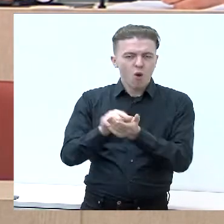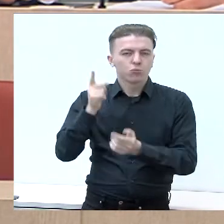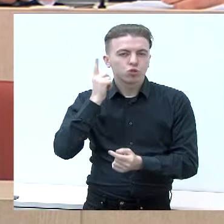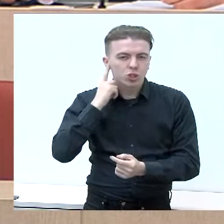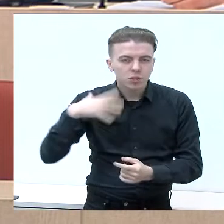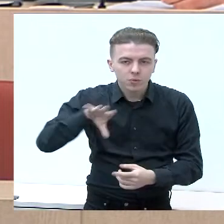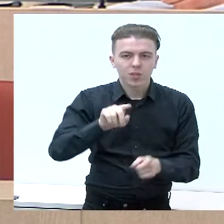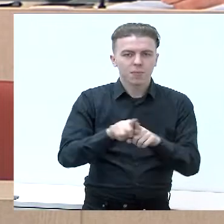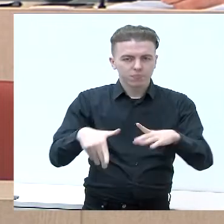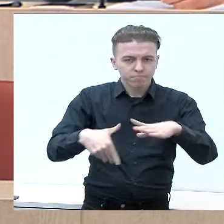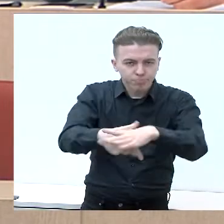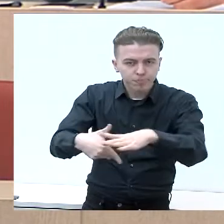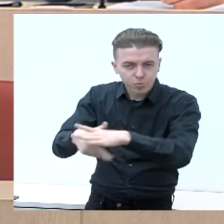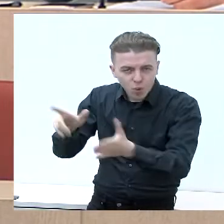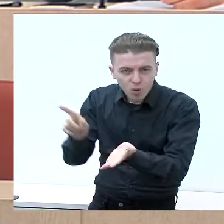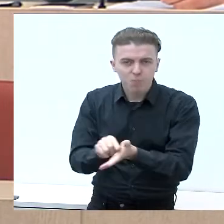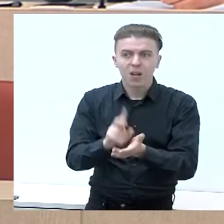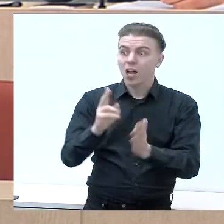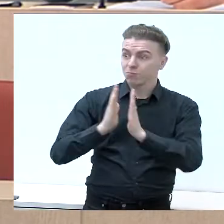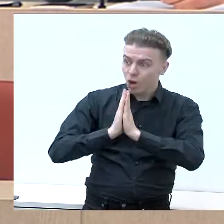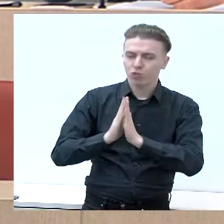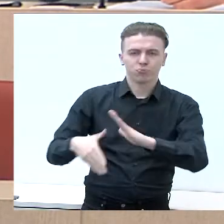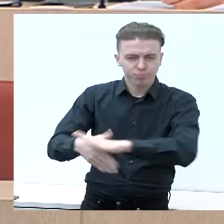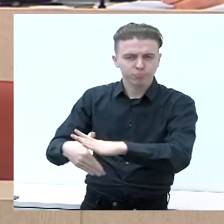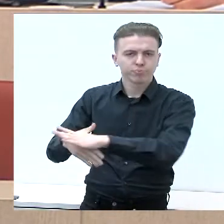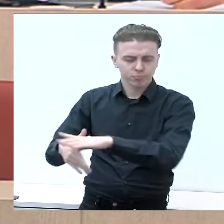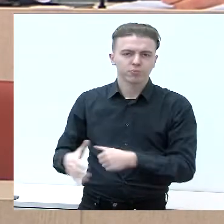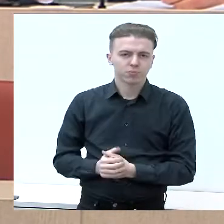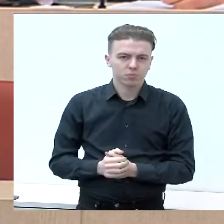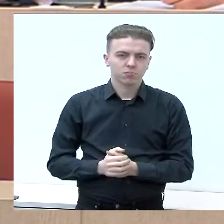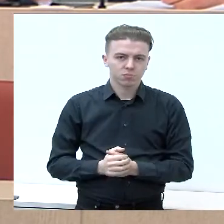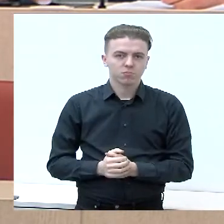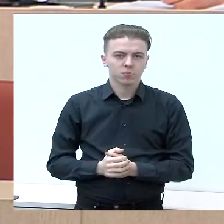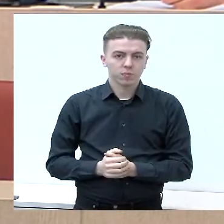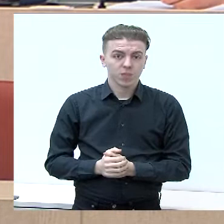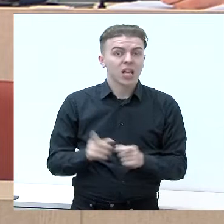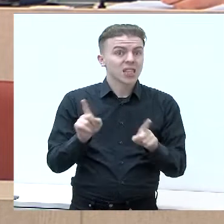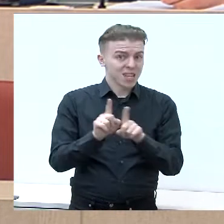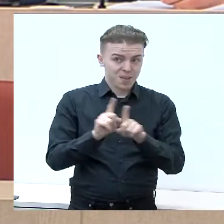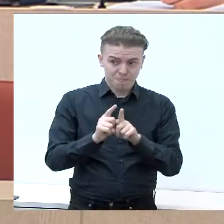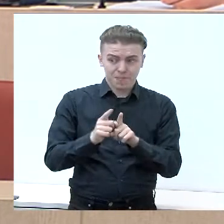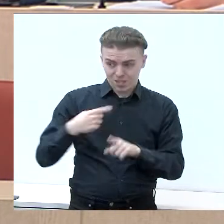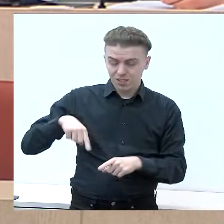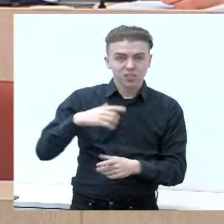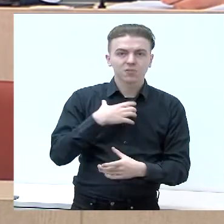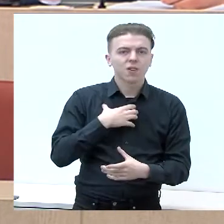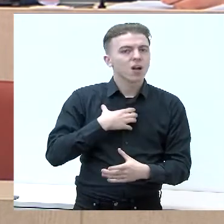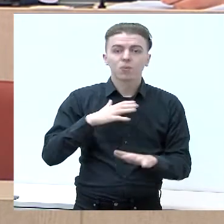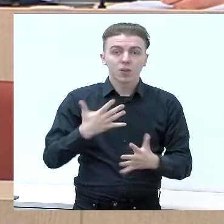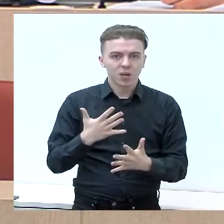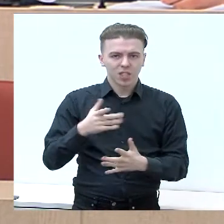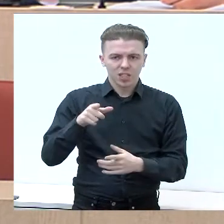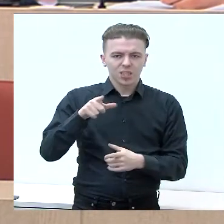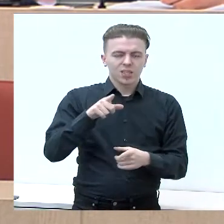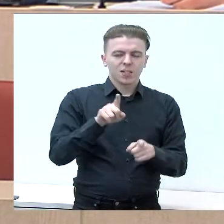pagalbos ranką kiekvienam prašančiam. Tai taip pat mums labai svarbu kandidatų